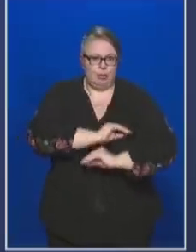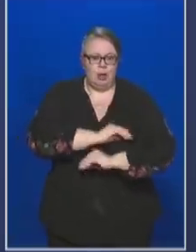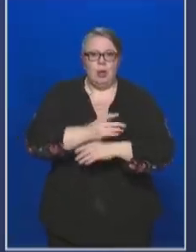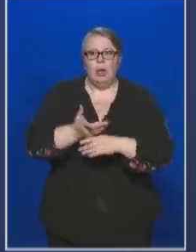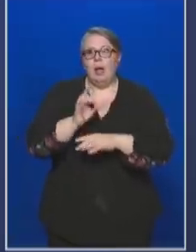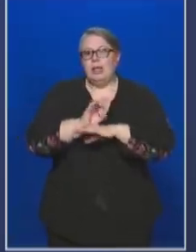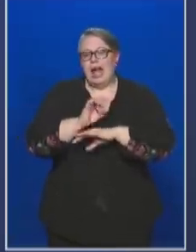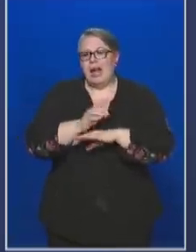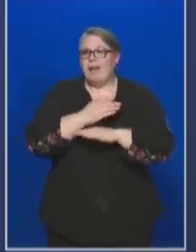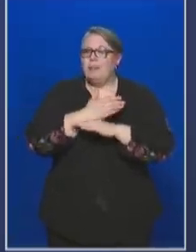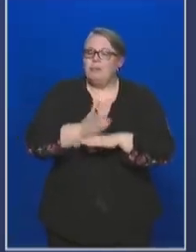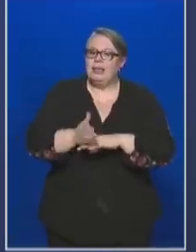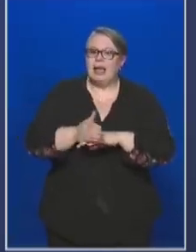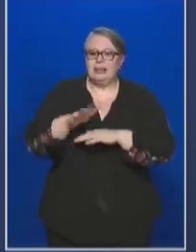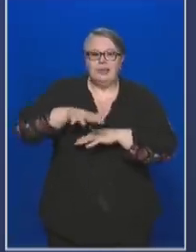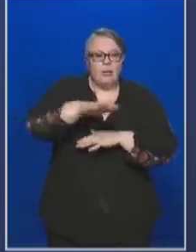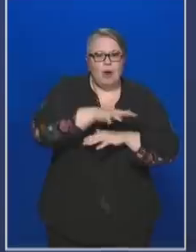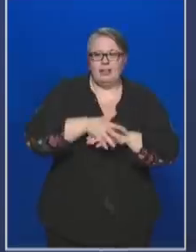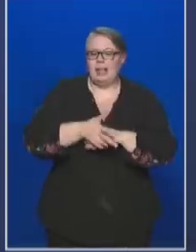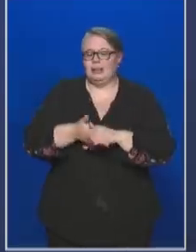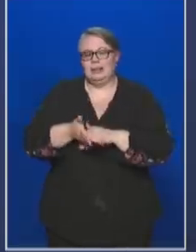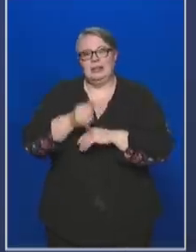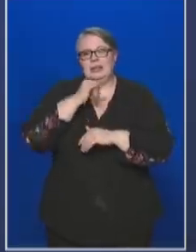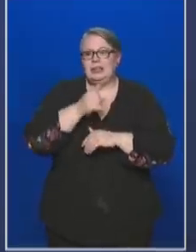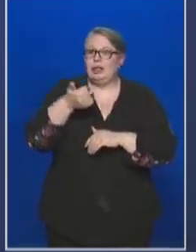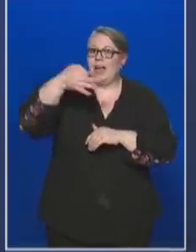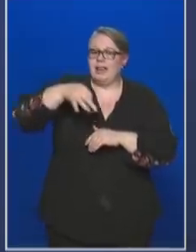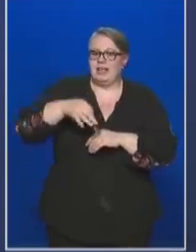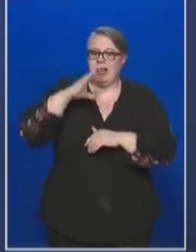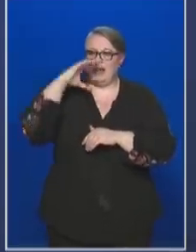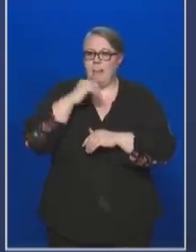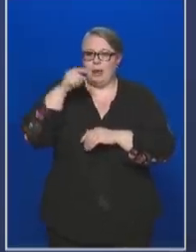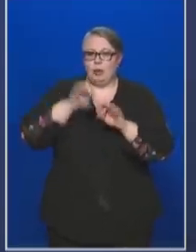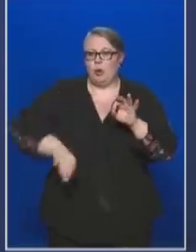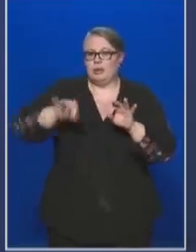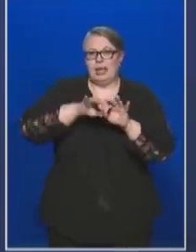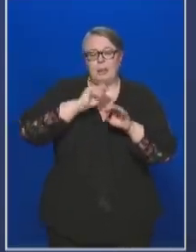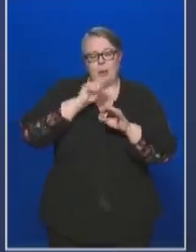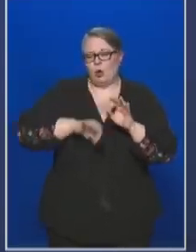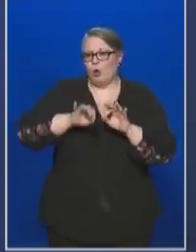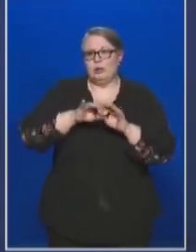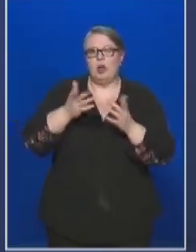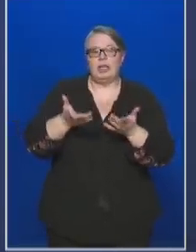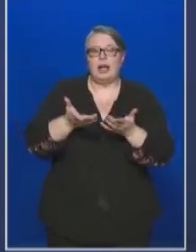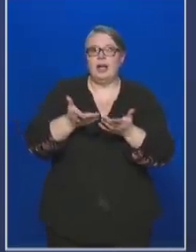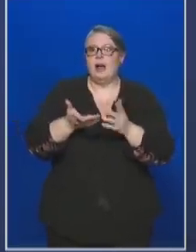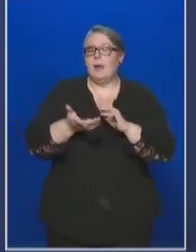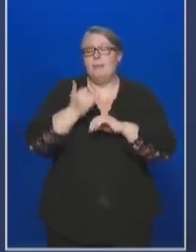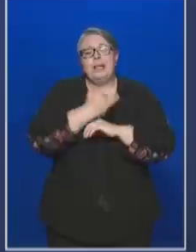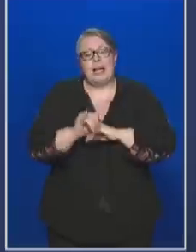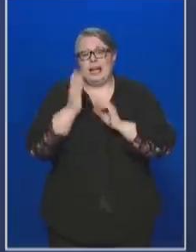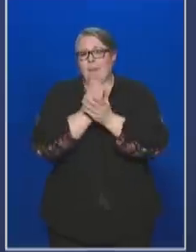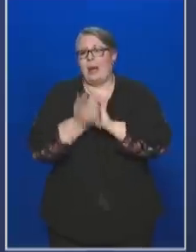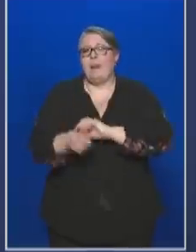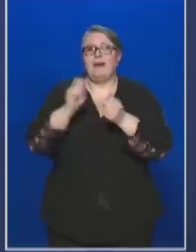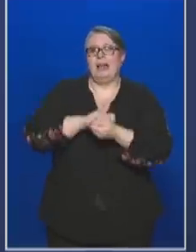ez a járvány minden területen. Nincsen egyetlen egy ember ebben az országban, akinek ne változott volna